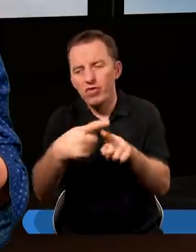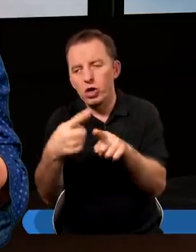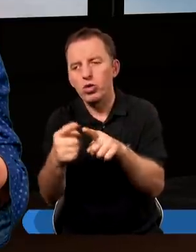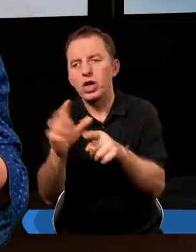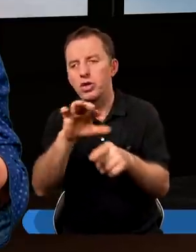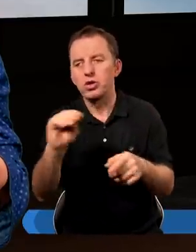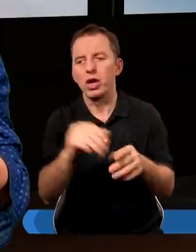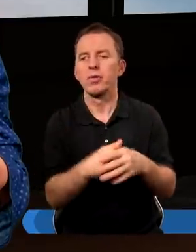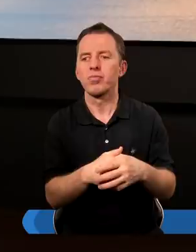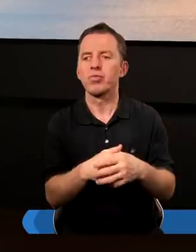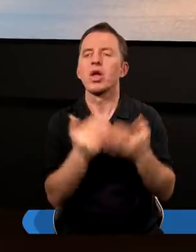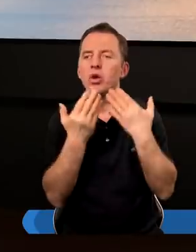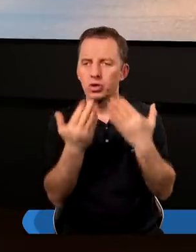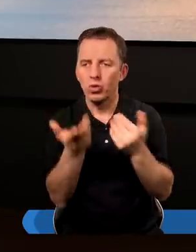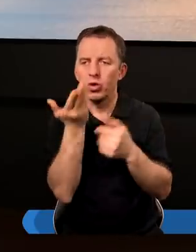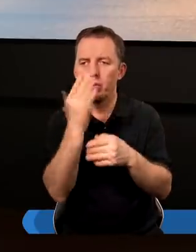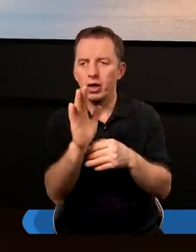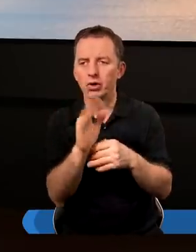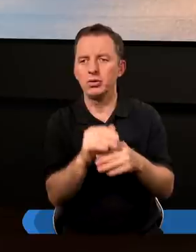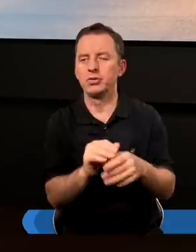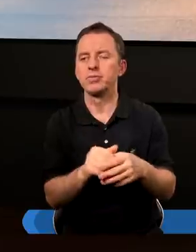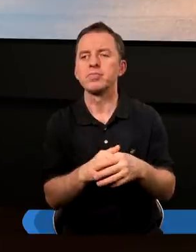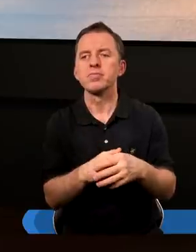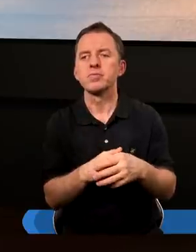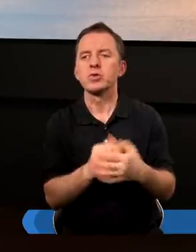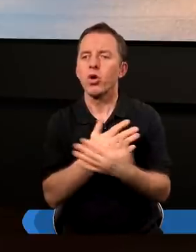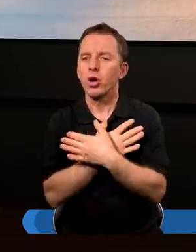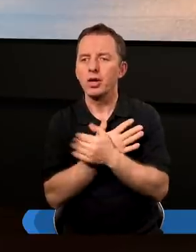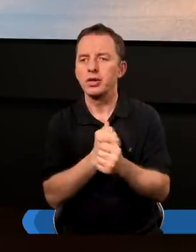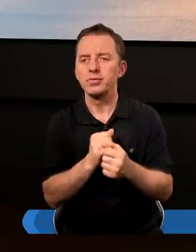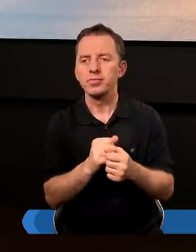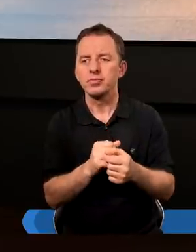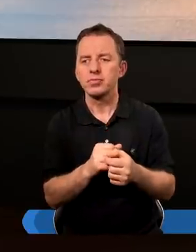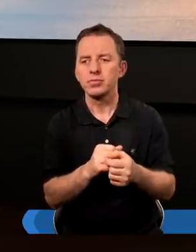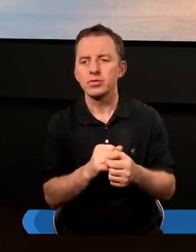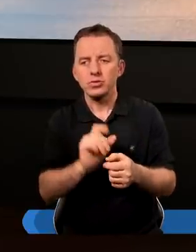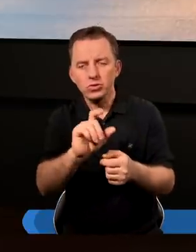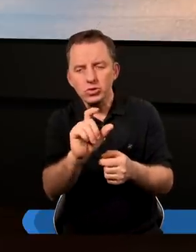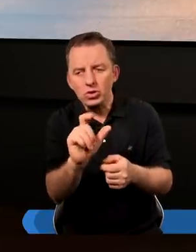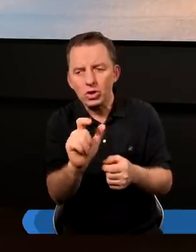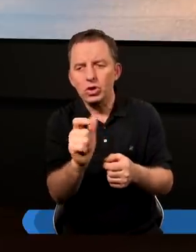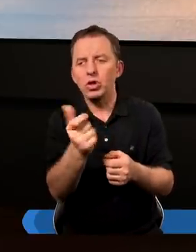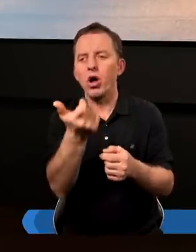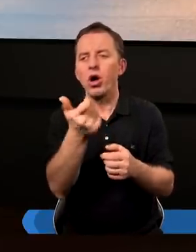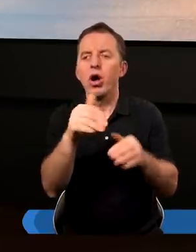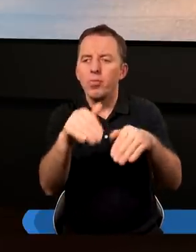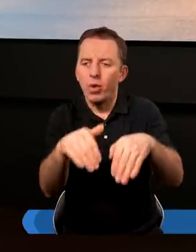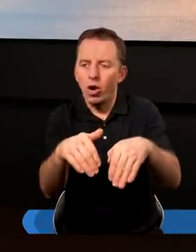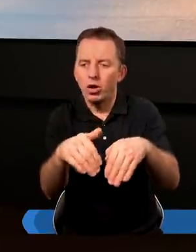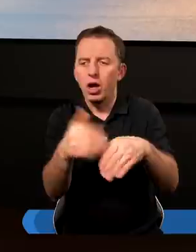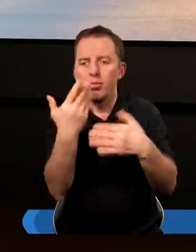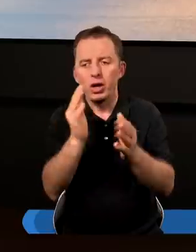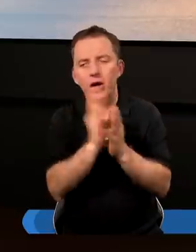wyróżniajcie. Dziękuję bardzo. Kochani, co, może